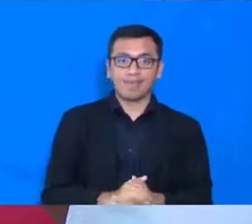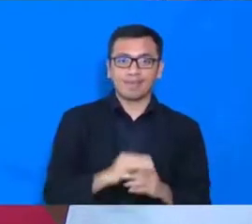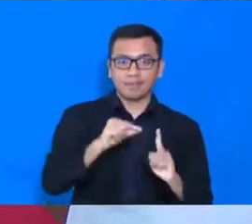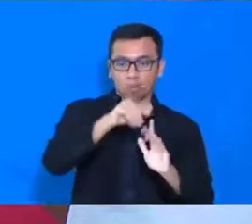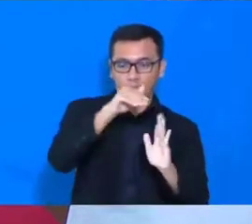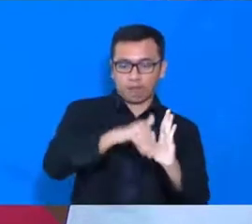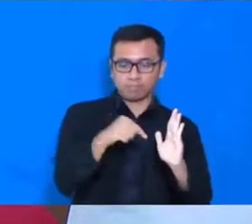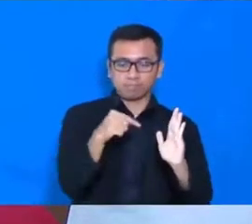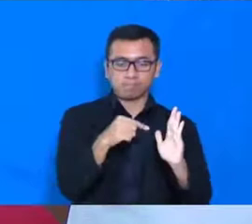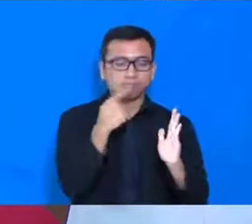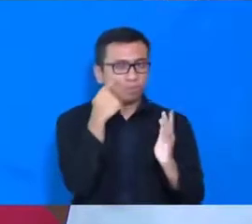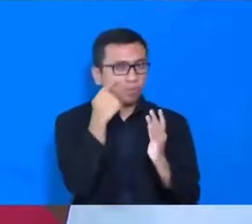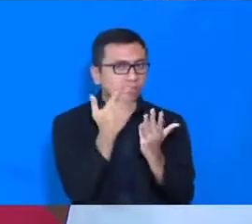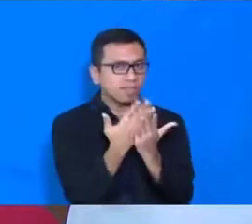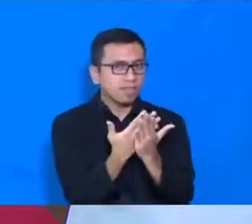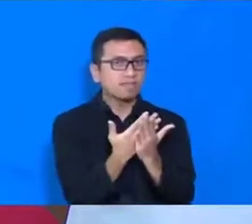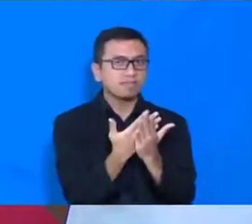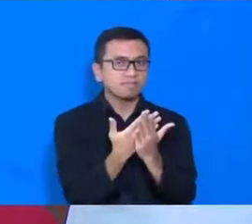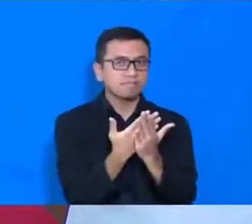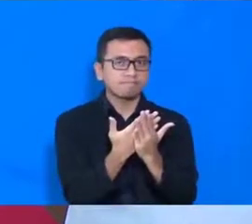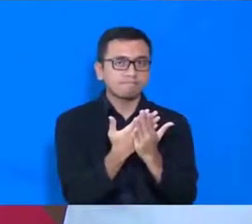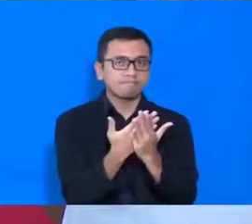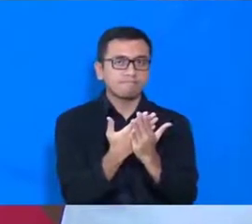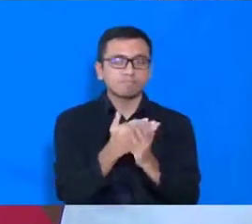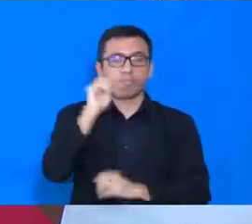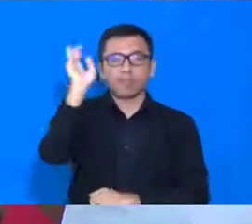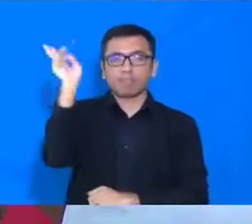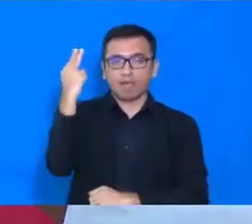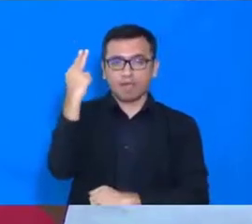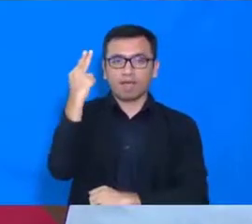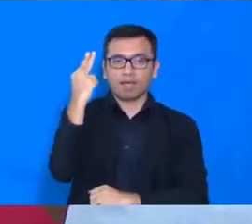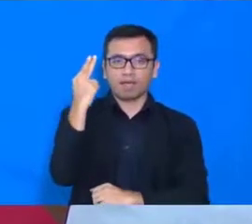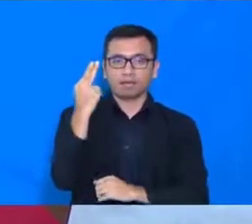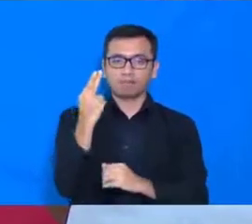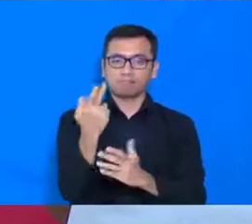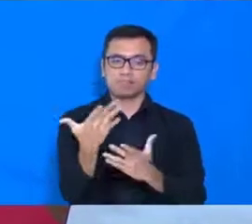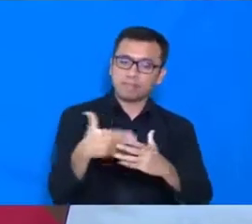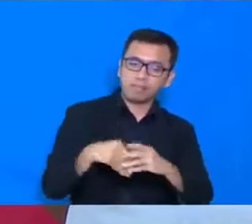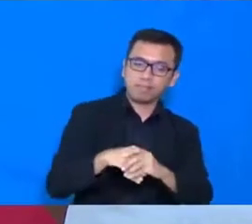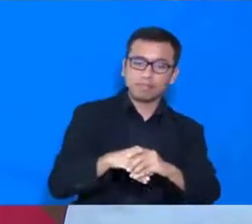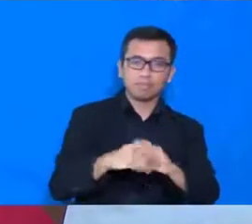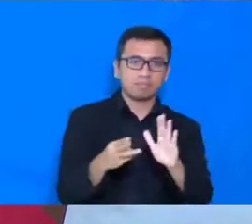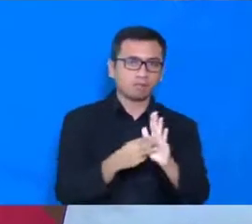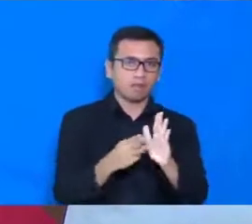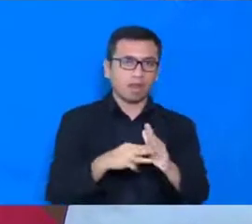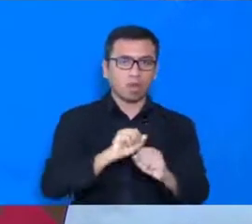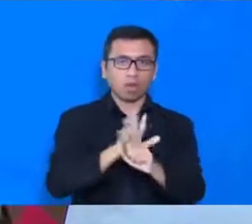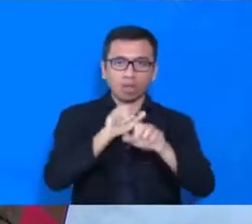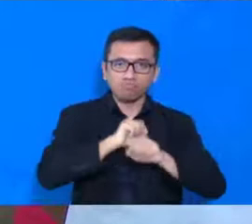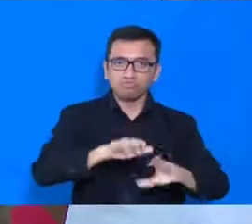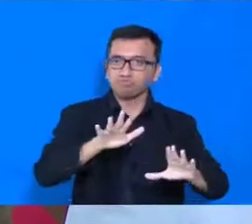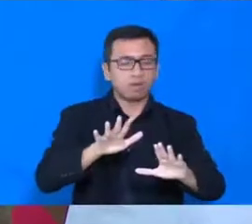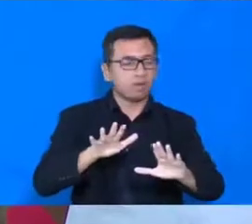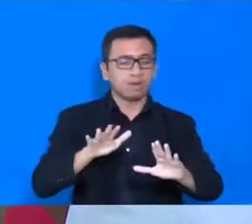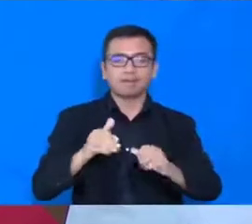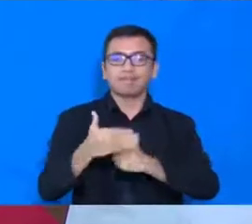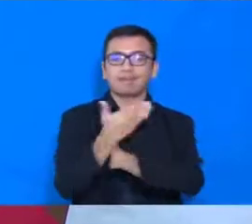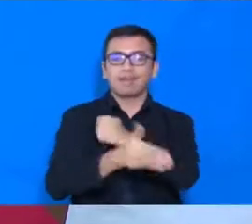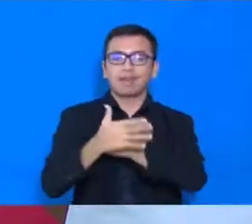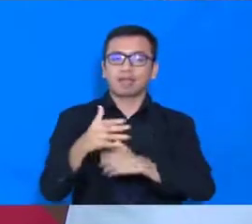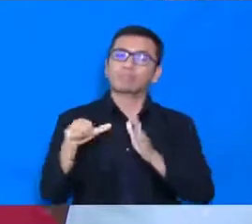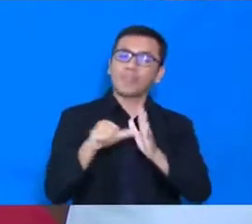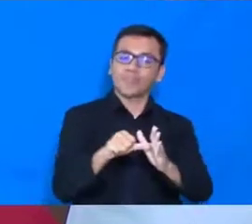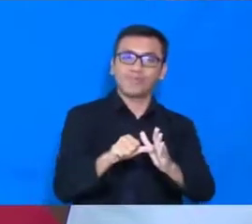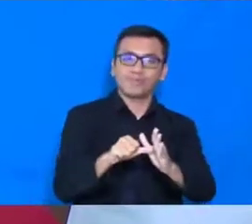bahwa negara benar-benar, hadir, dan negara ingin, kepada seluruh masyarakat, yang terdampak,